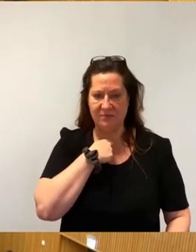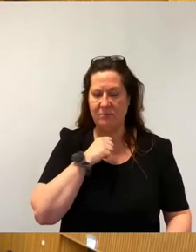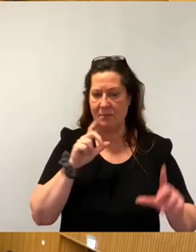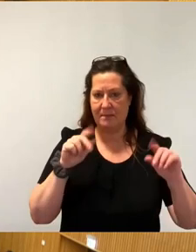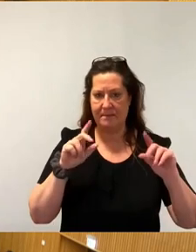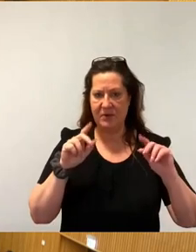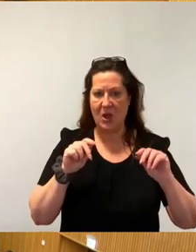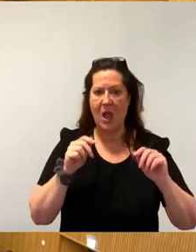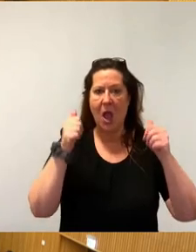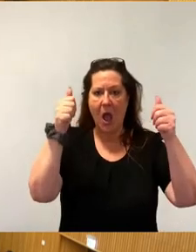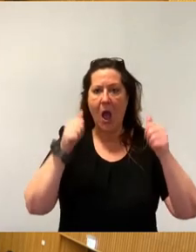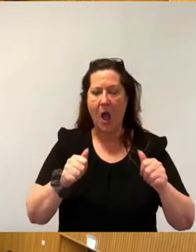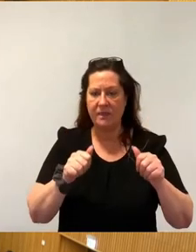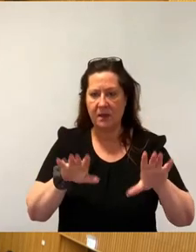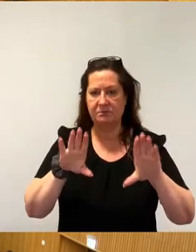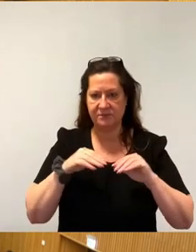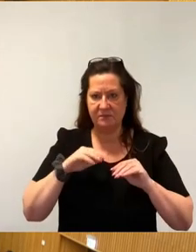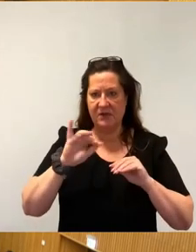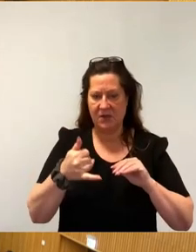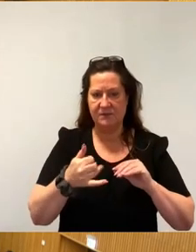angenommen. Herr Schollbach.